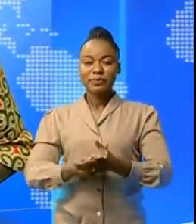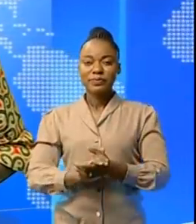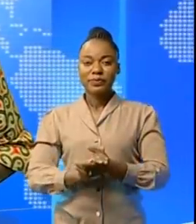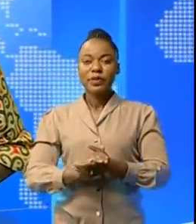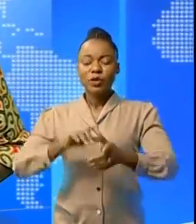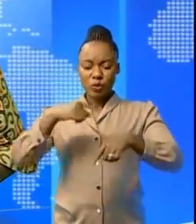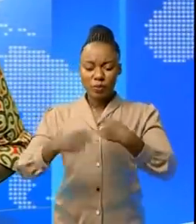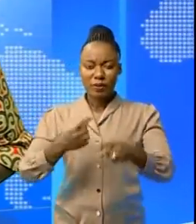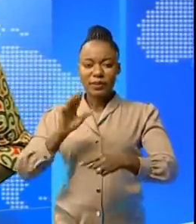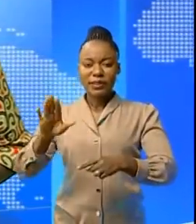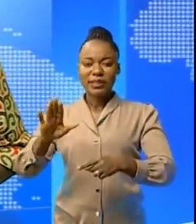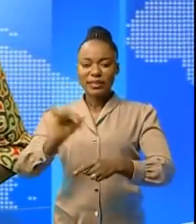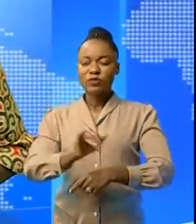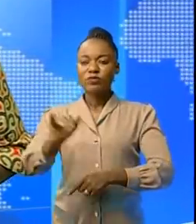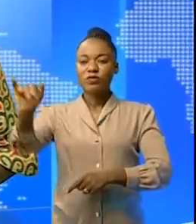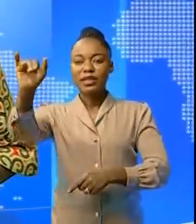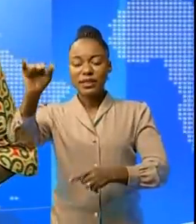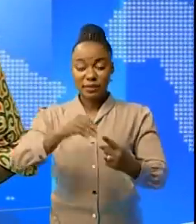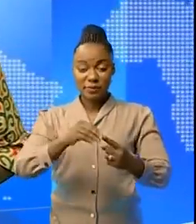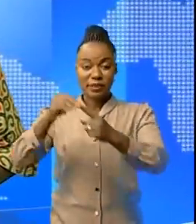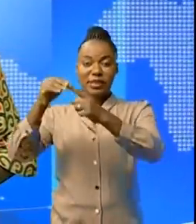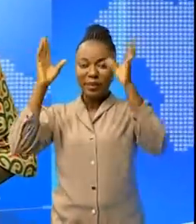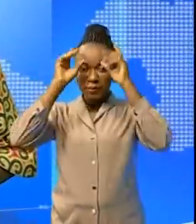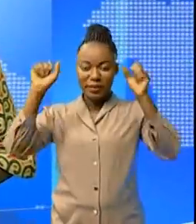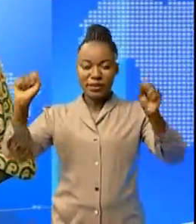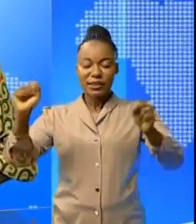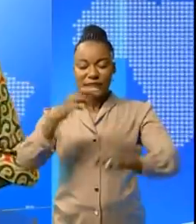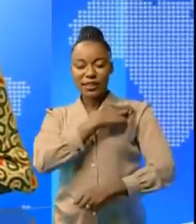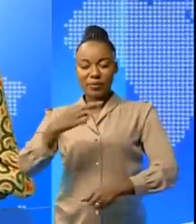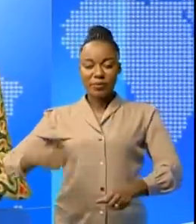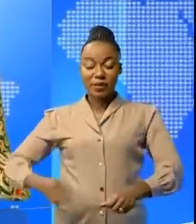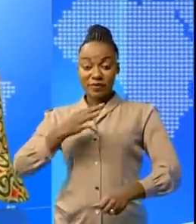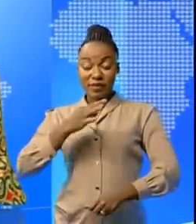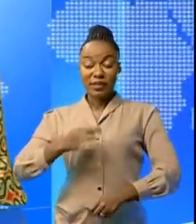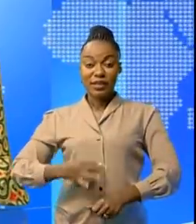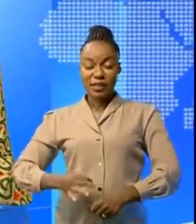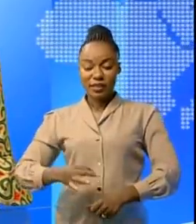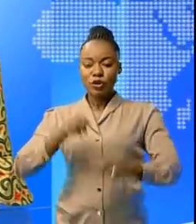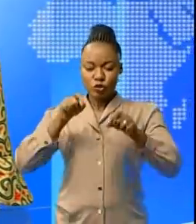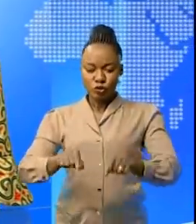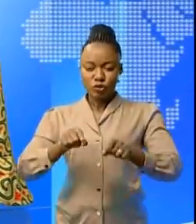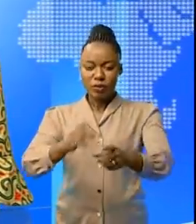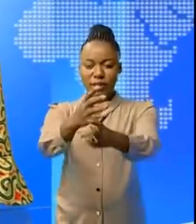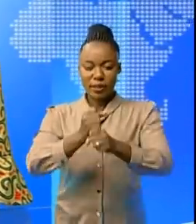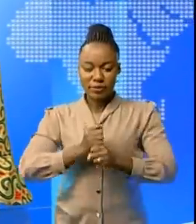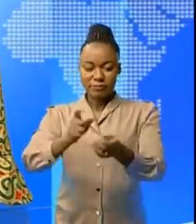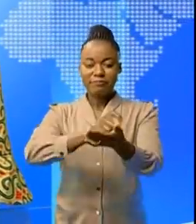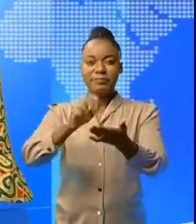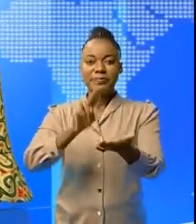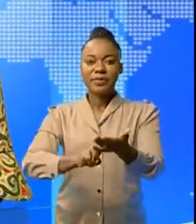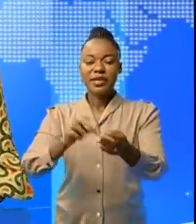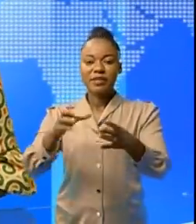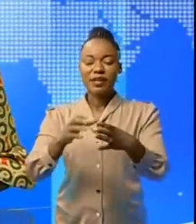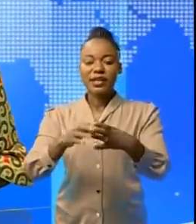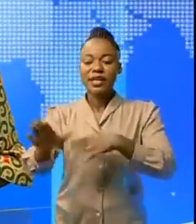Au terme de sa mission officielle en Turquie, le président de la République a obtenu la signature des accords bilatérales entre la